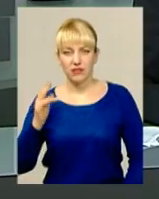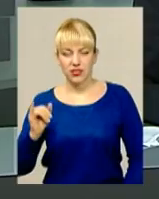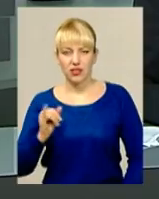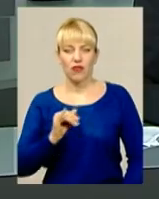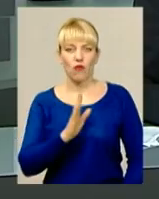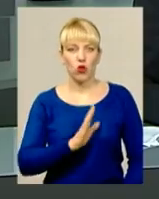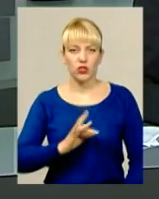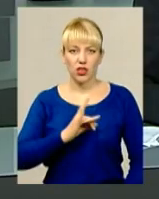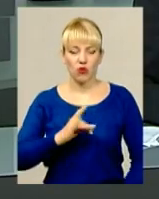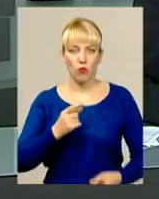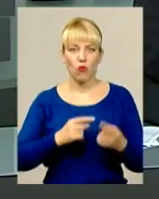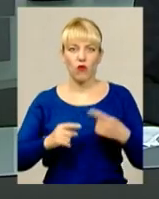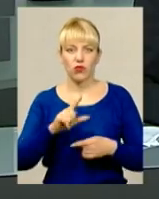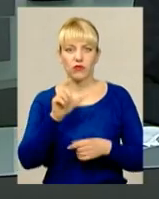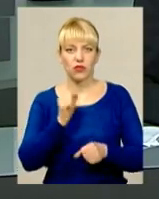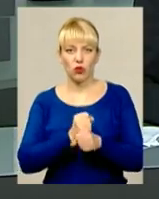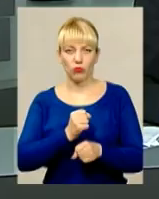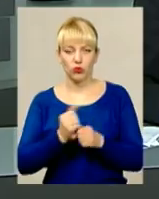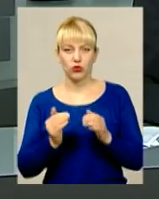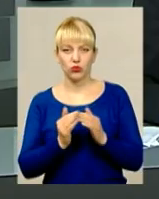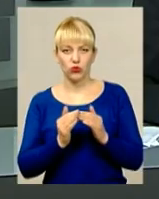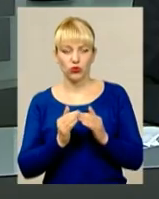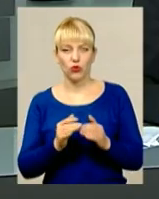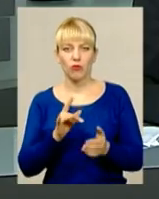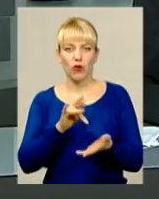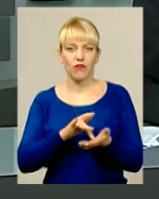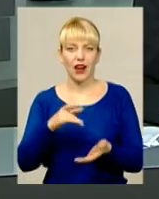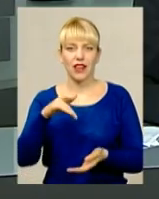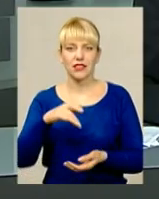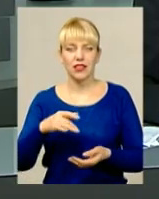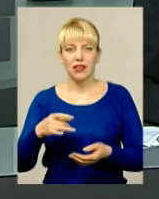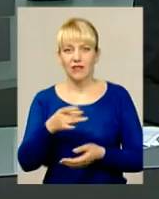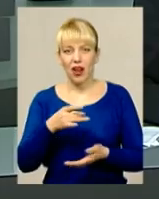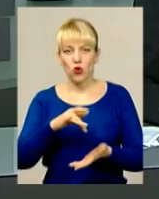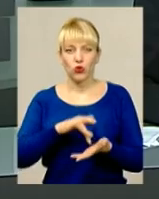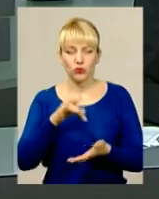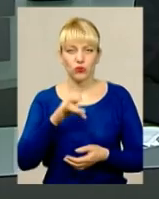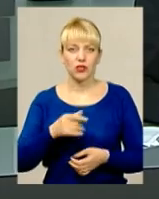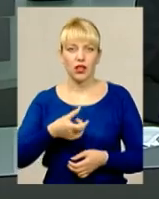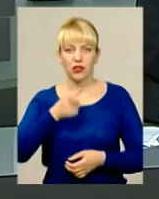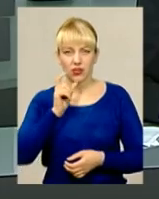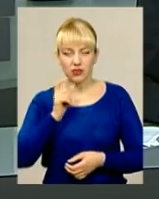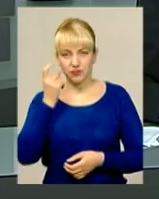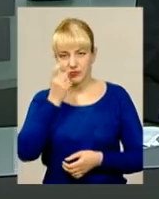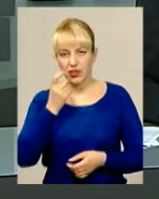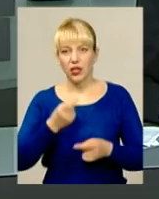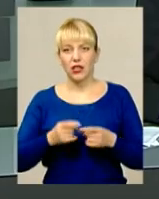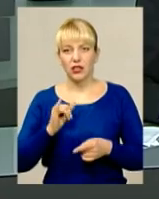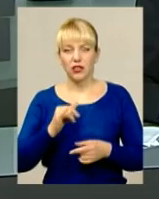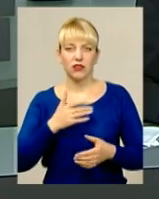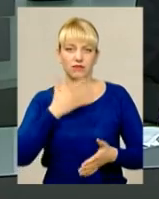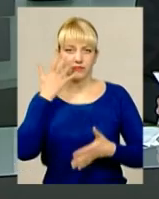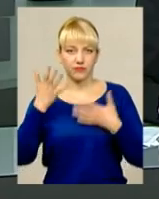додому, зупинився у райцентрі та хильнув зайвого. За словами очевидців, патрульний нахабно хизувався своєю професією та